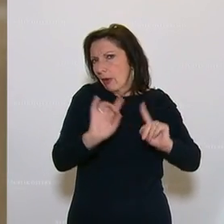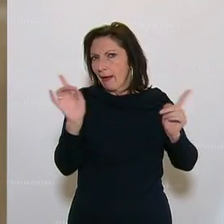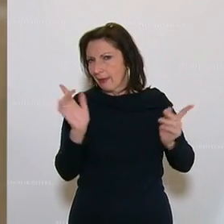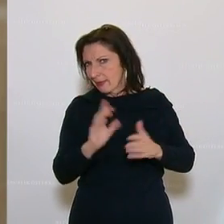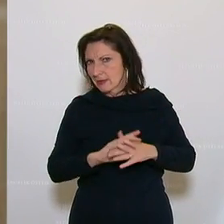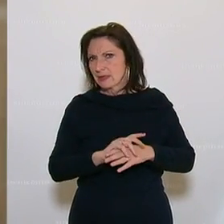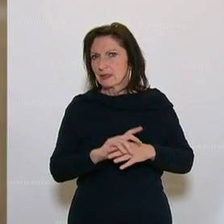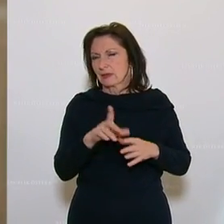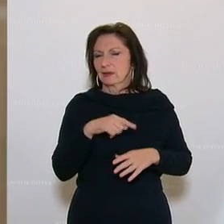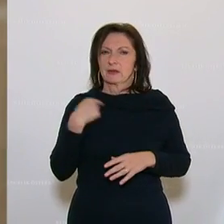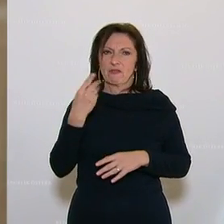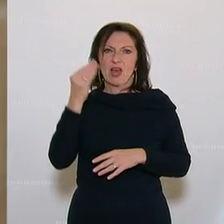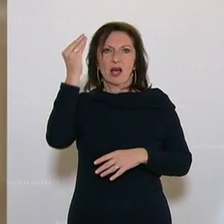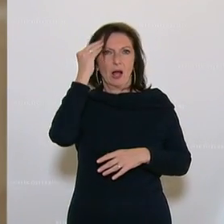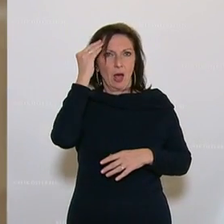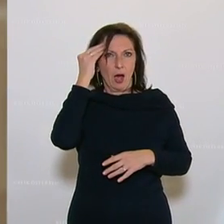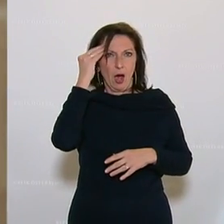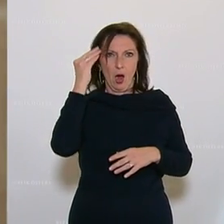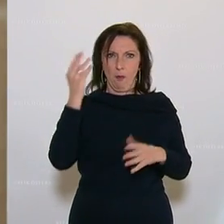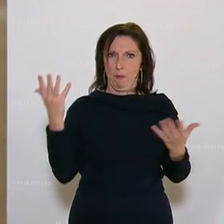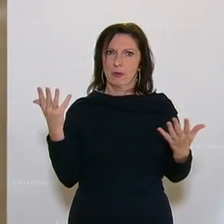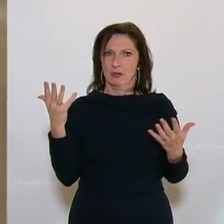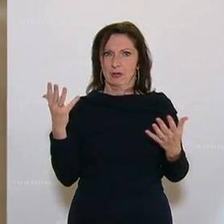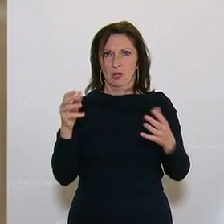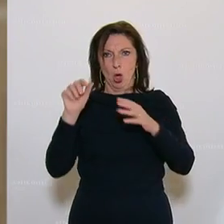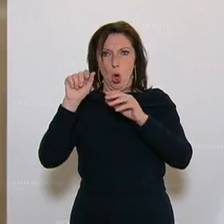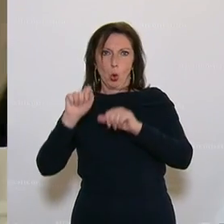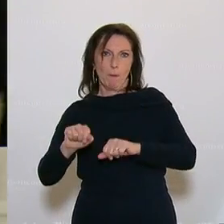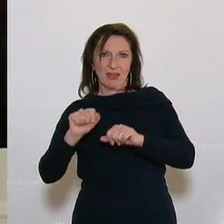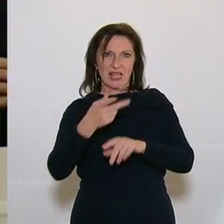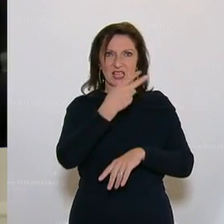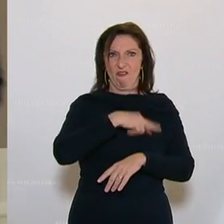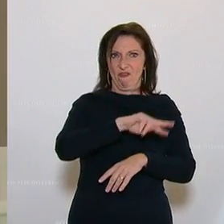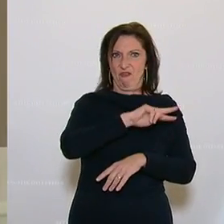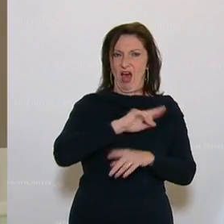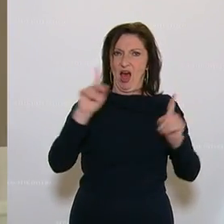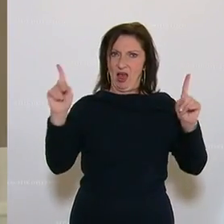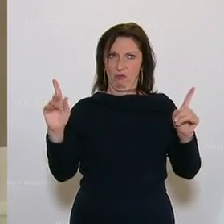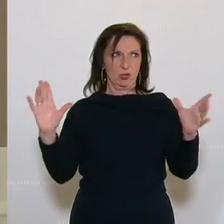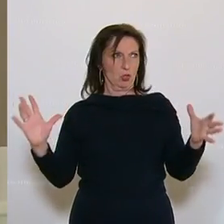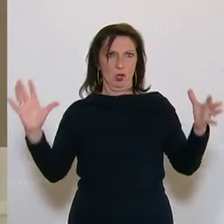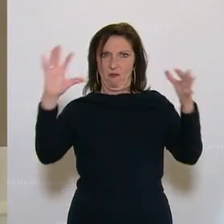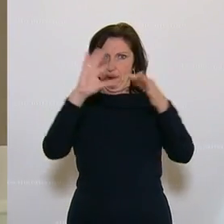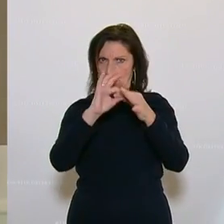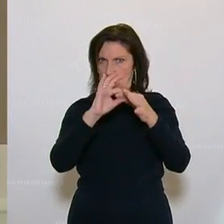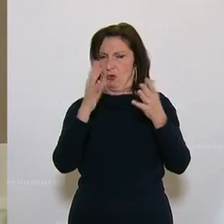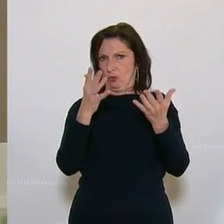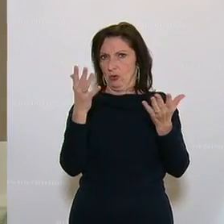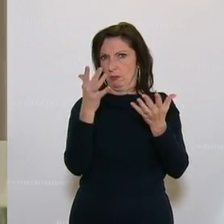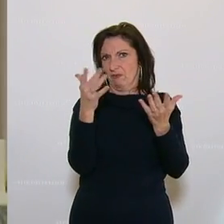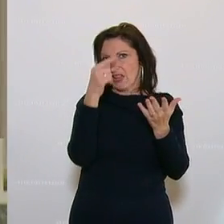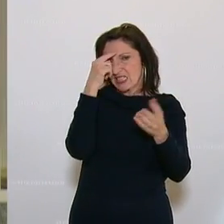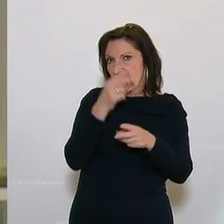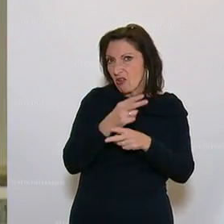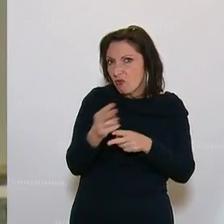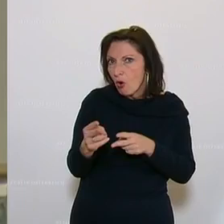glauben eben, dass bei der Zusammenführung von Kompetenz und Verantwortung, dort wo es Sinn macht, in